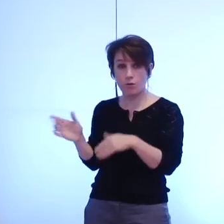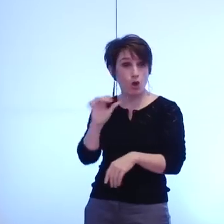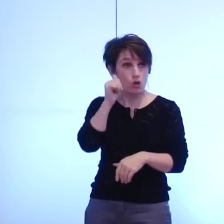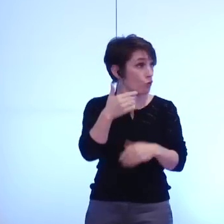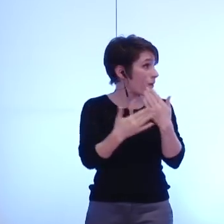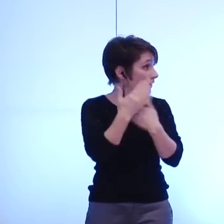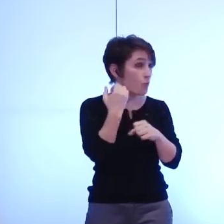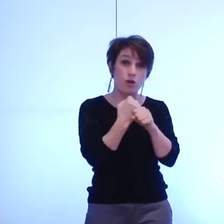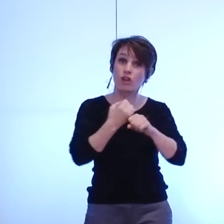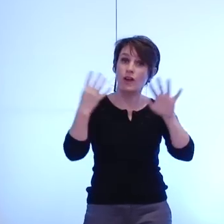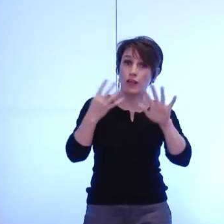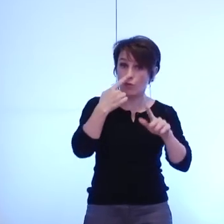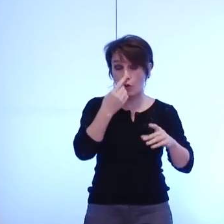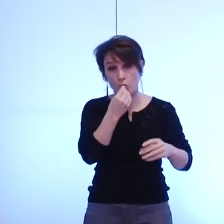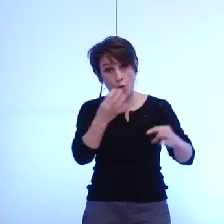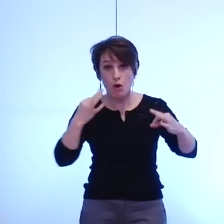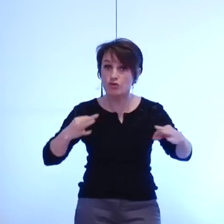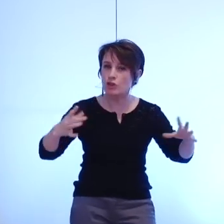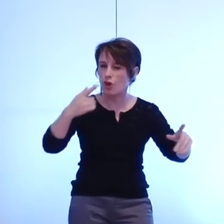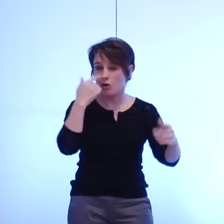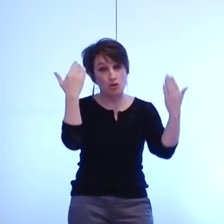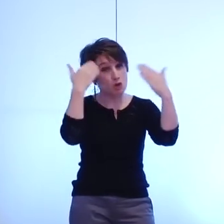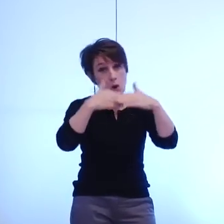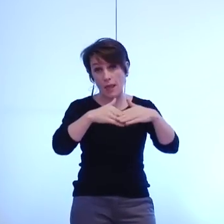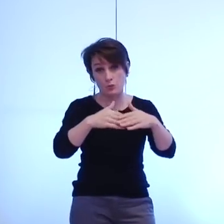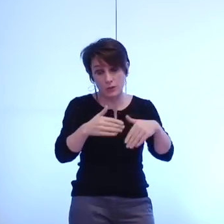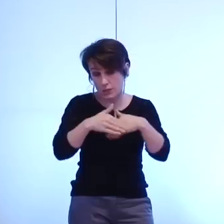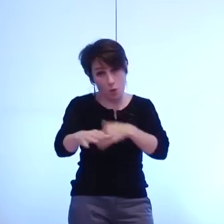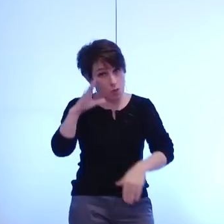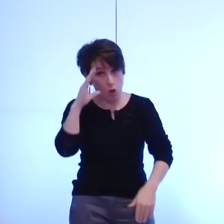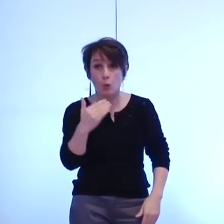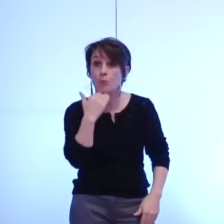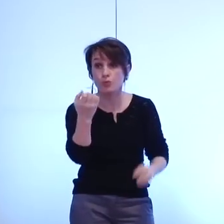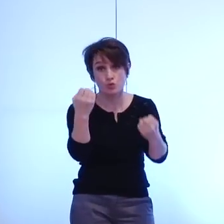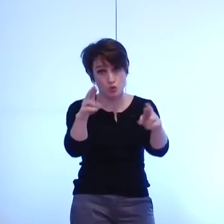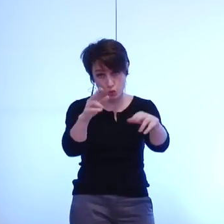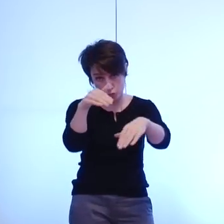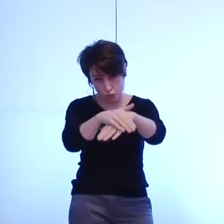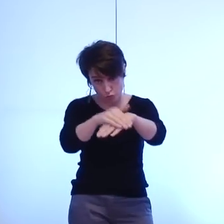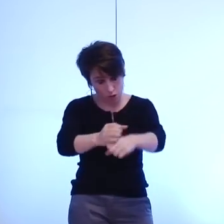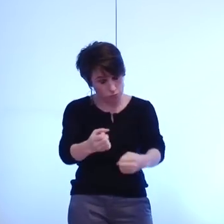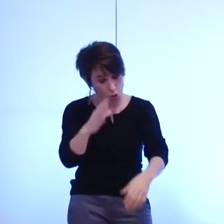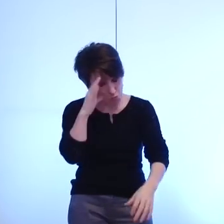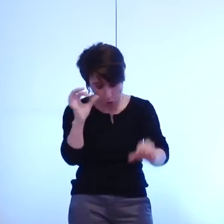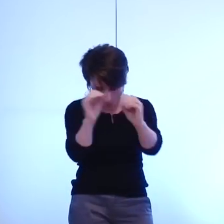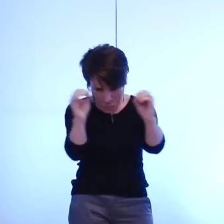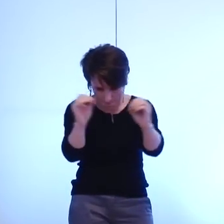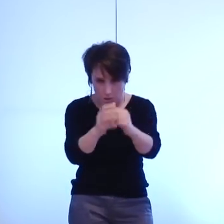à 9h donc j'ai tout mon temps je pense que la nuit pour nous tous c'est rapé de toute façon ce soir donc on peut se permettre d'intervenir un petit peu